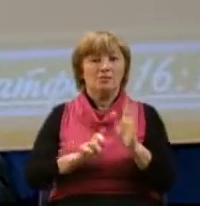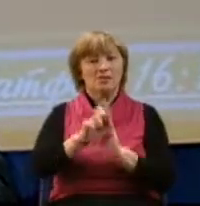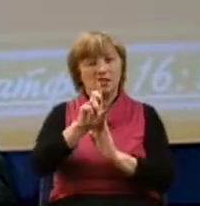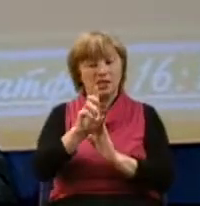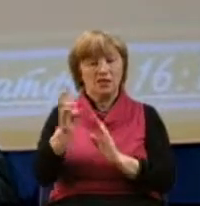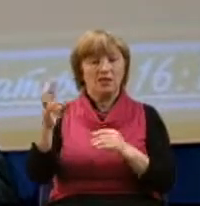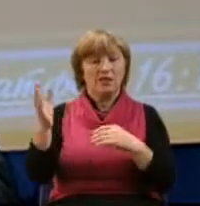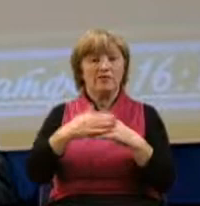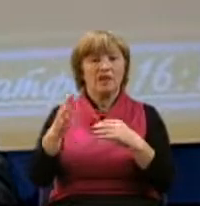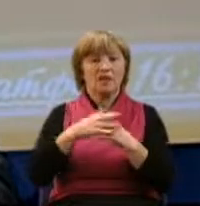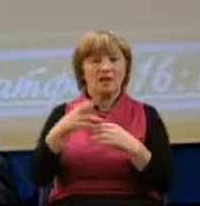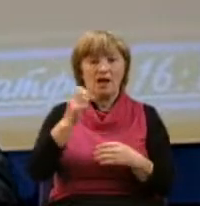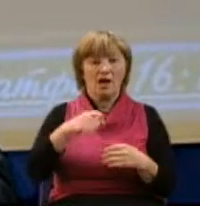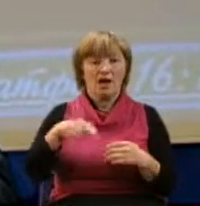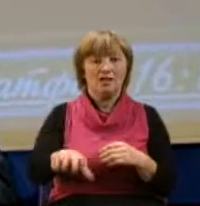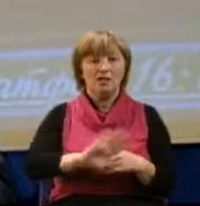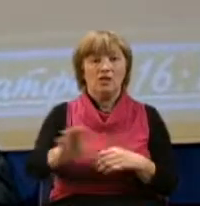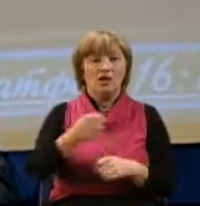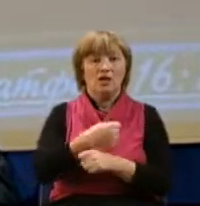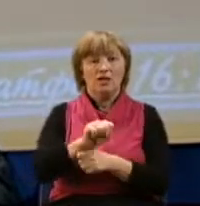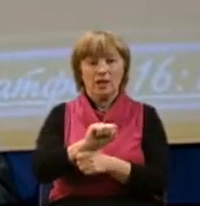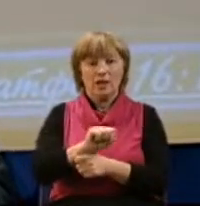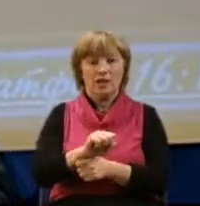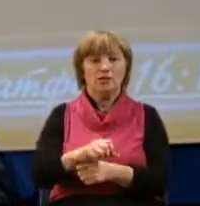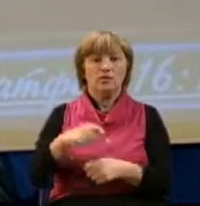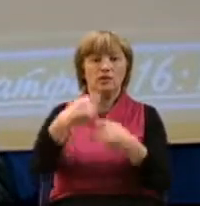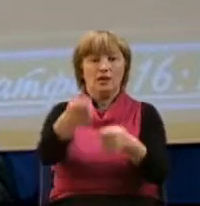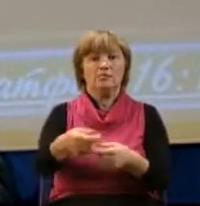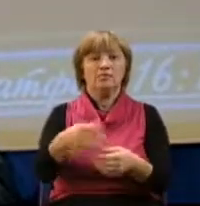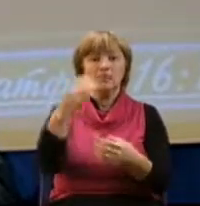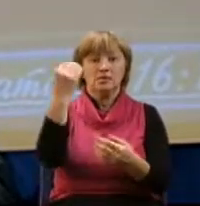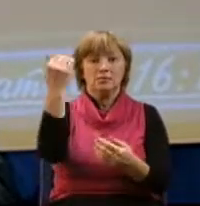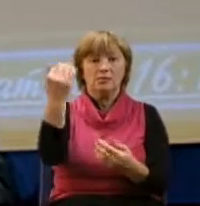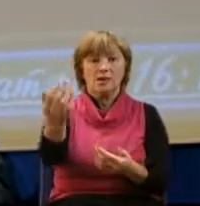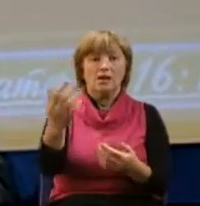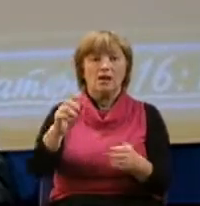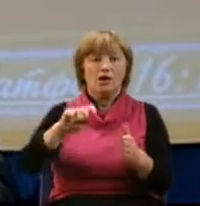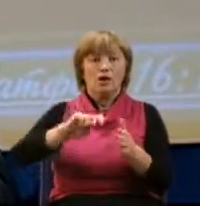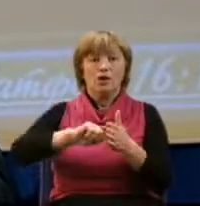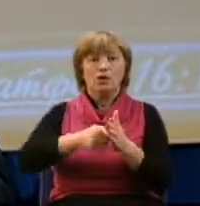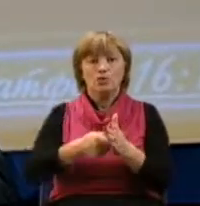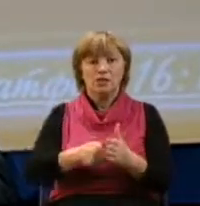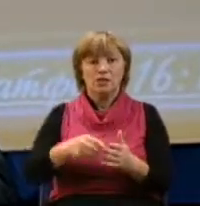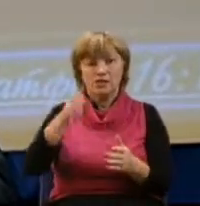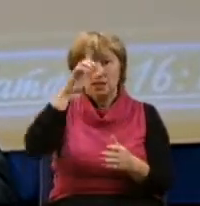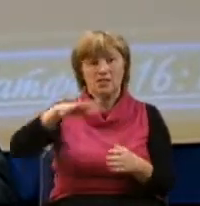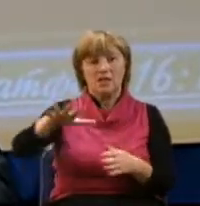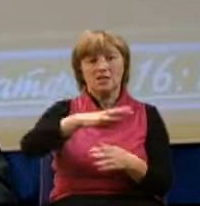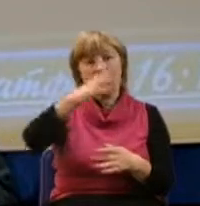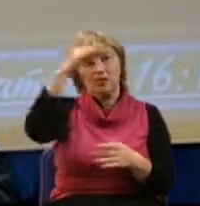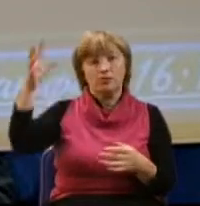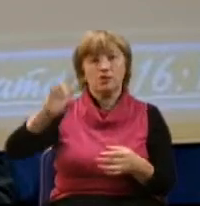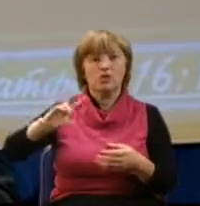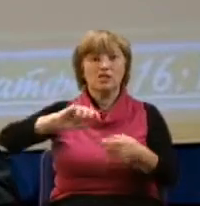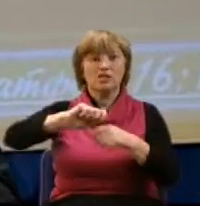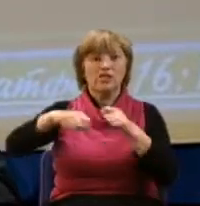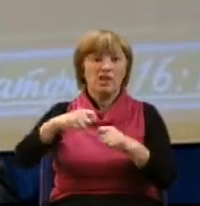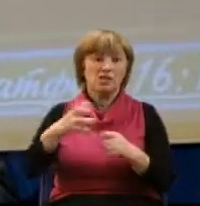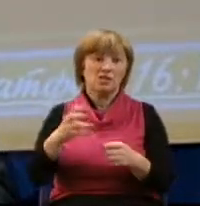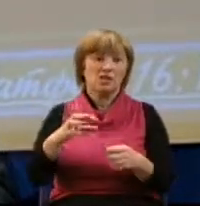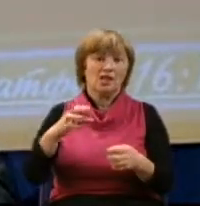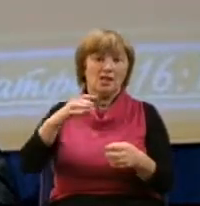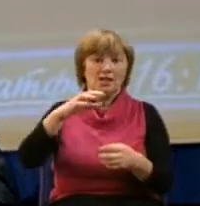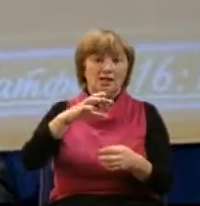не одолеют ее, и дам тебе ключи Царства Небесного. И что свяжешь на земле, то будет связано на